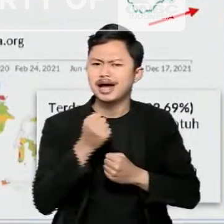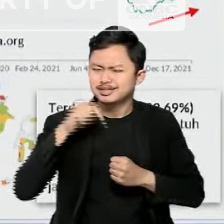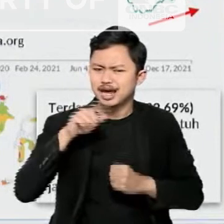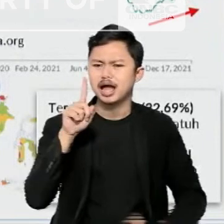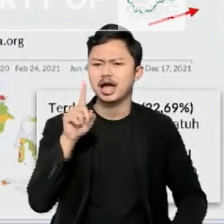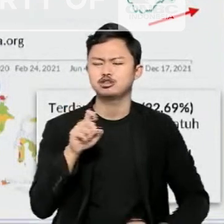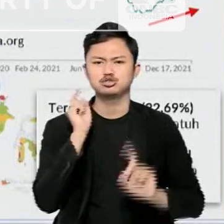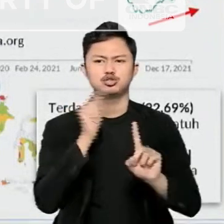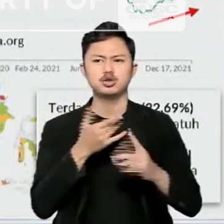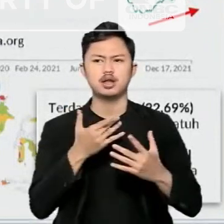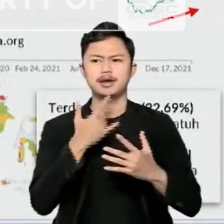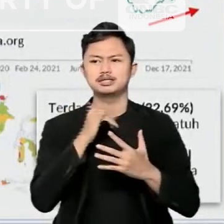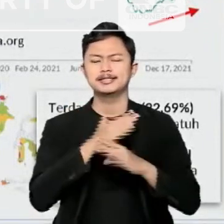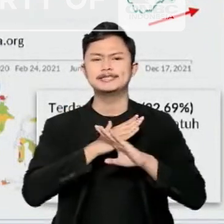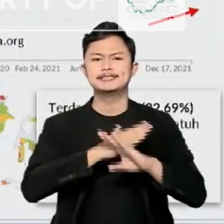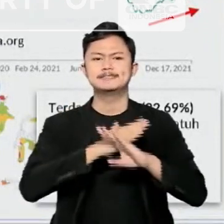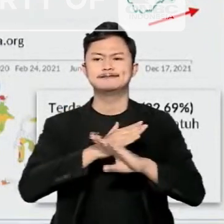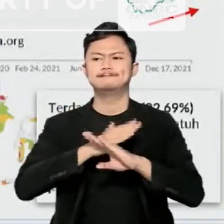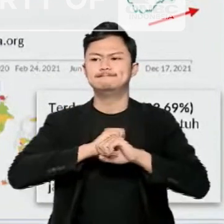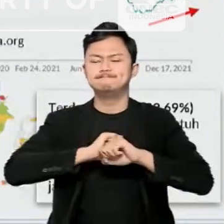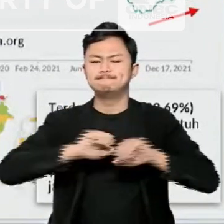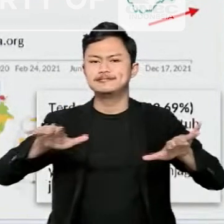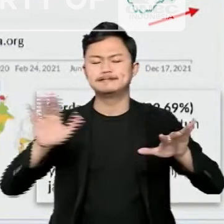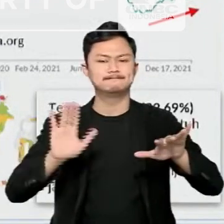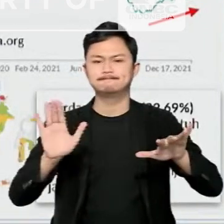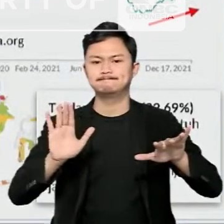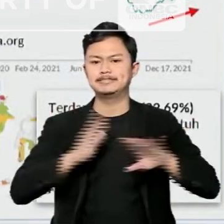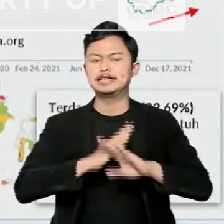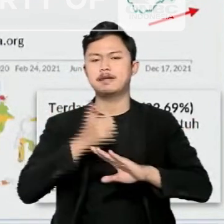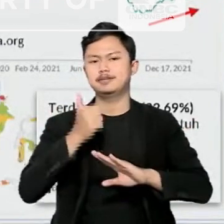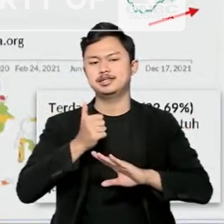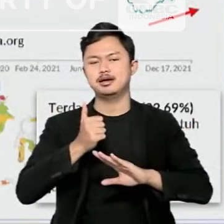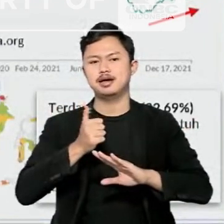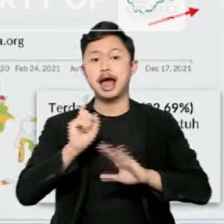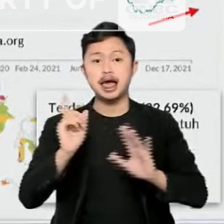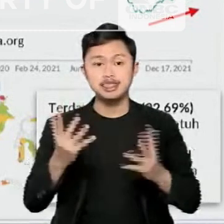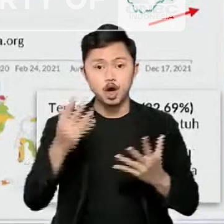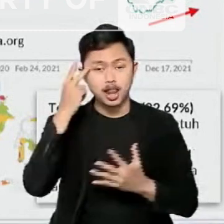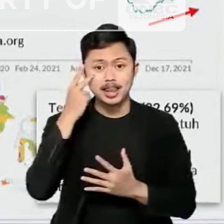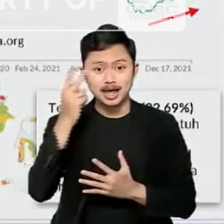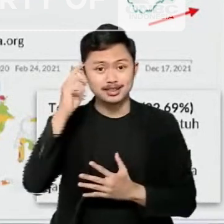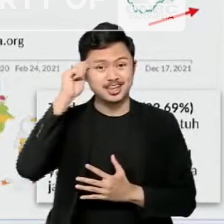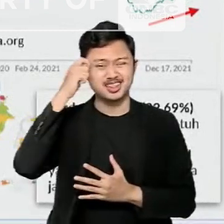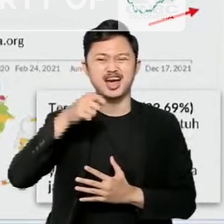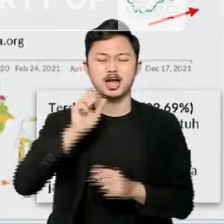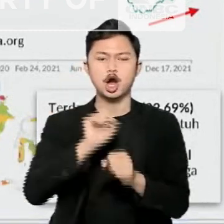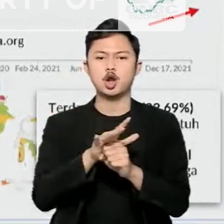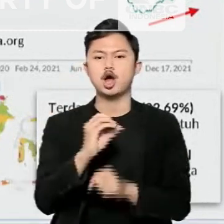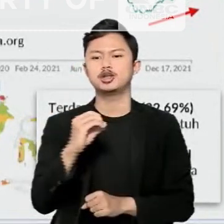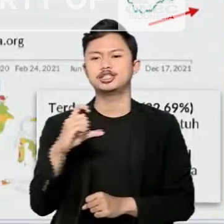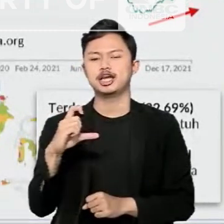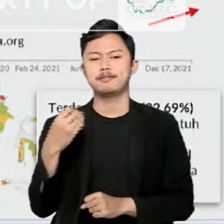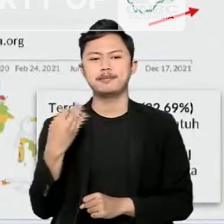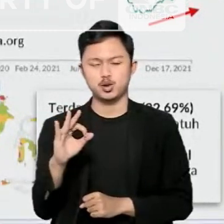dini untuk mencegah terjadinya lonjakan penularan di kemudian hari, apalagi mengingat adanya varian Omikron